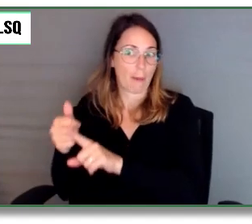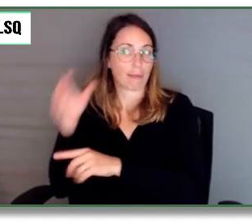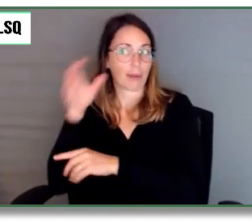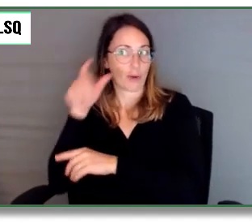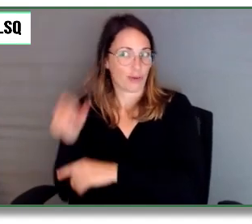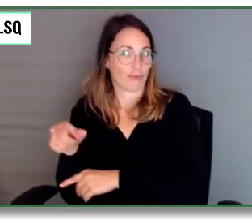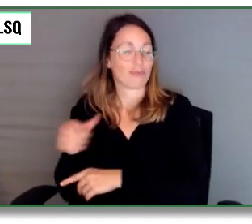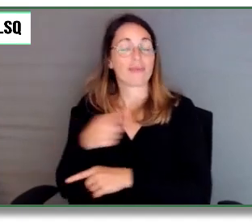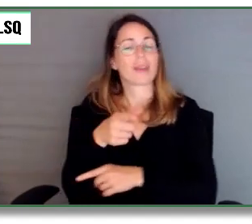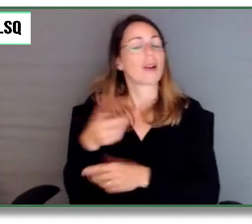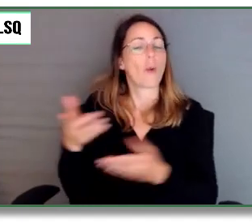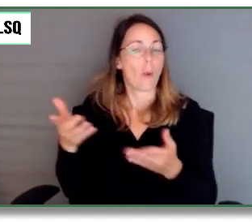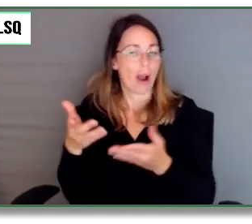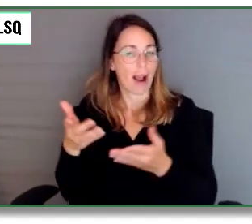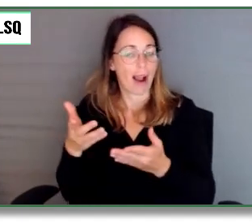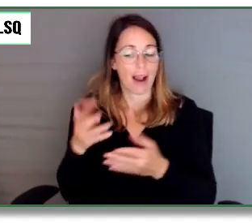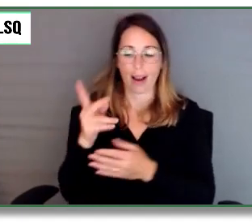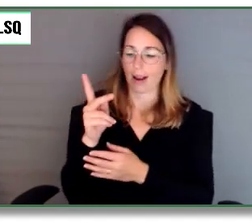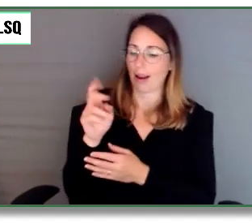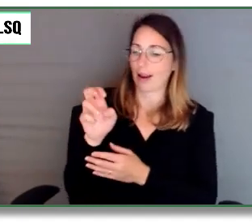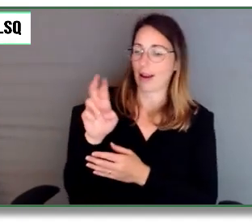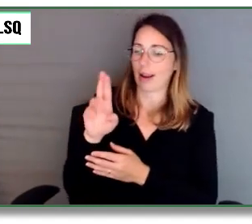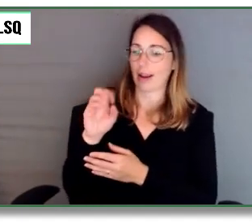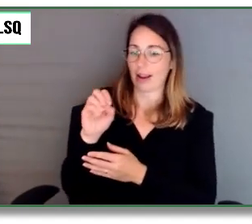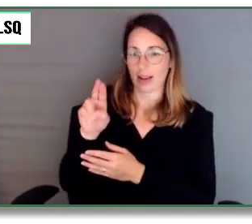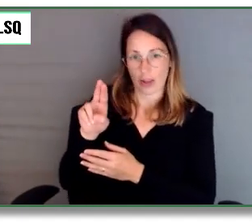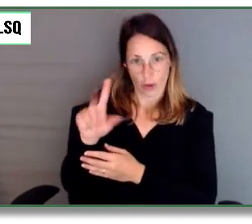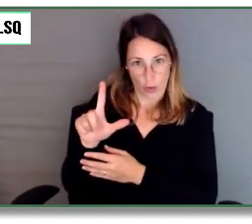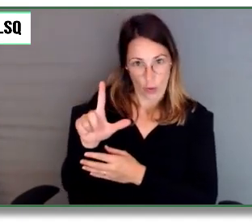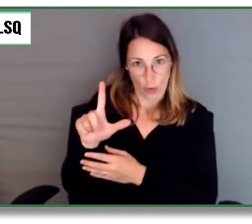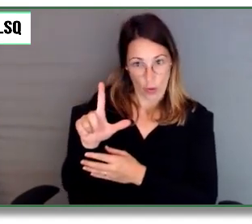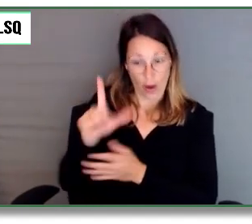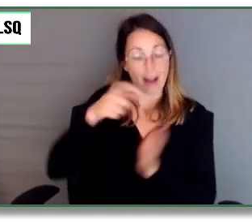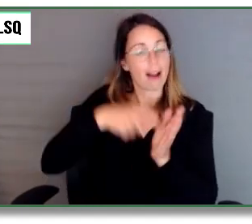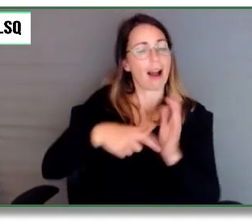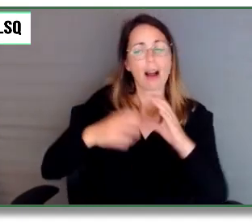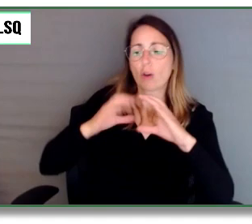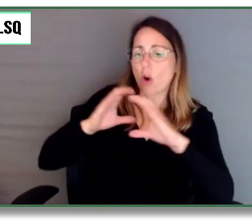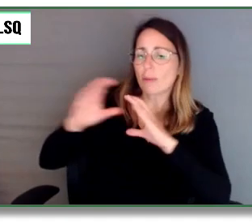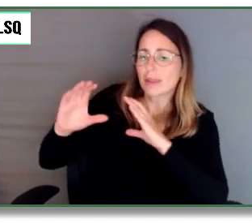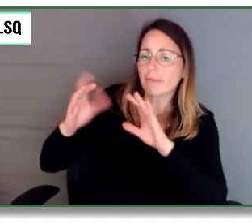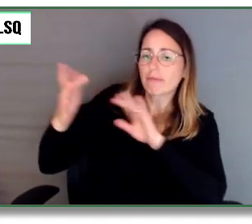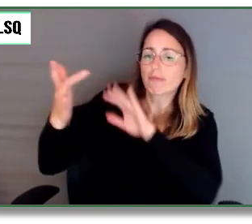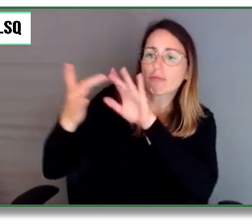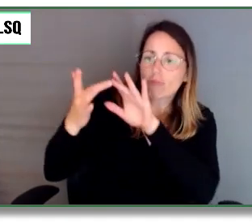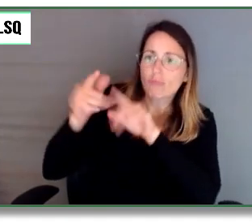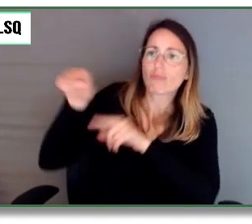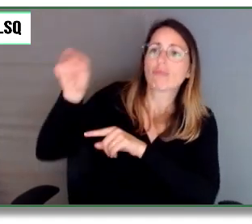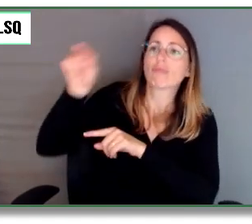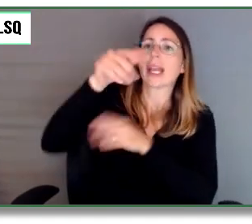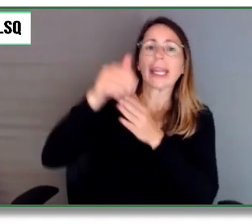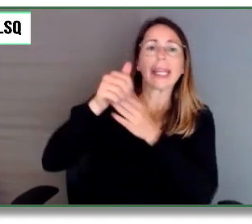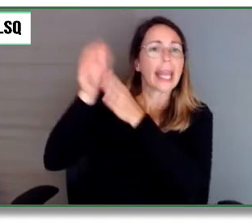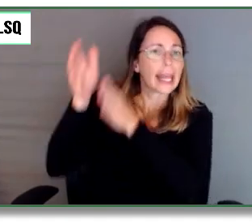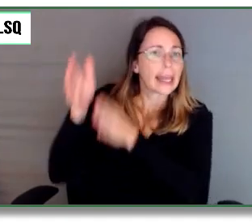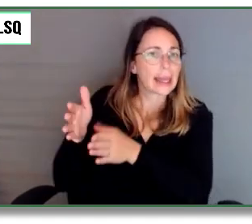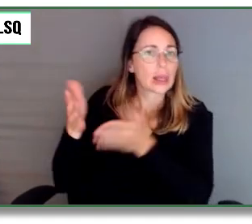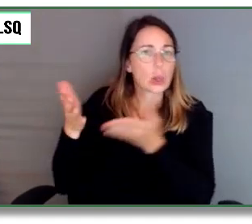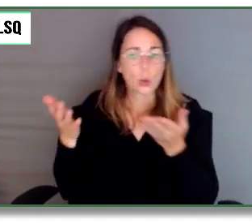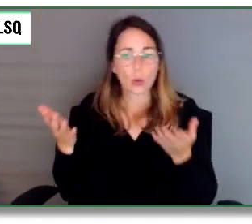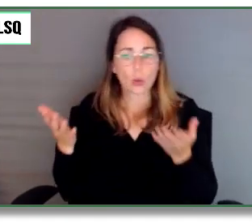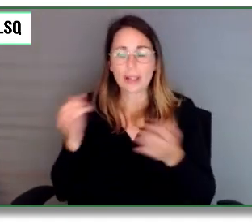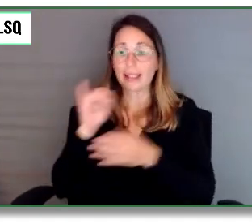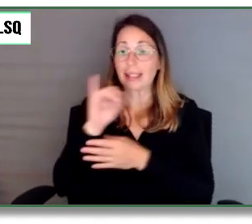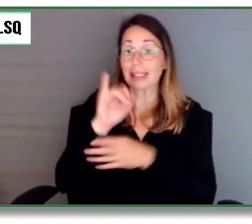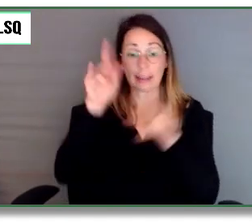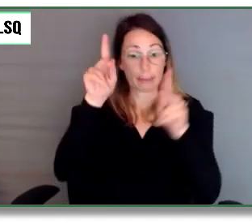communique avec des guides ou lorsque quelqu'un veut